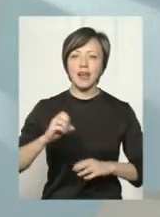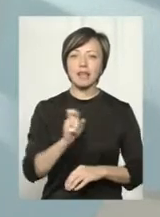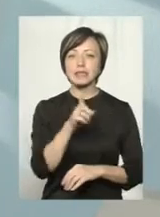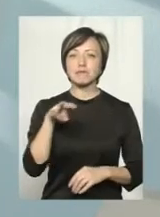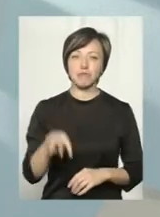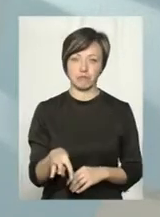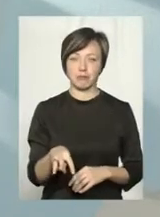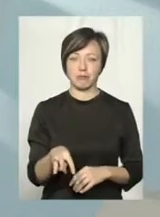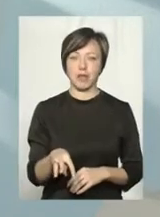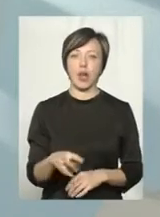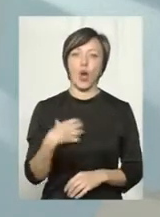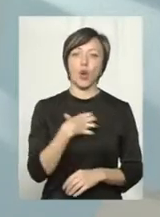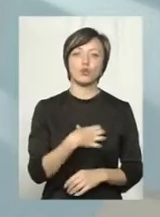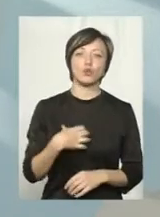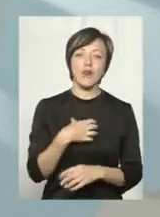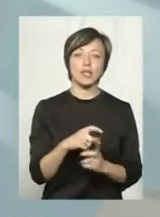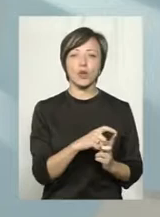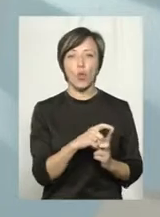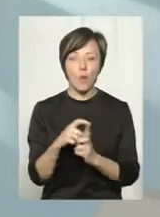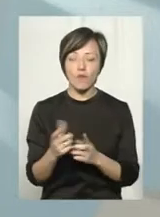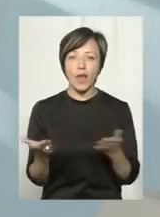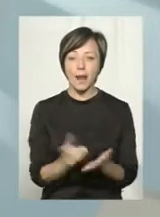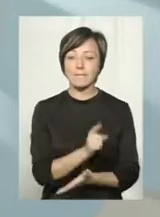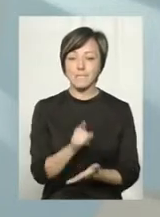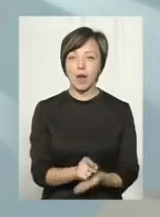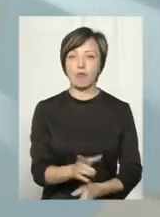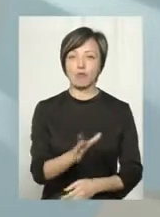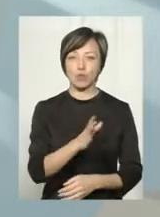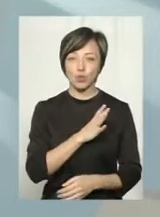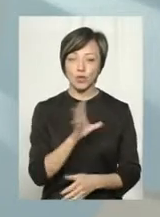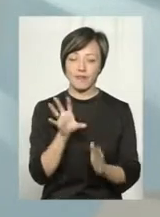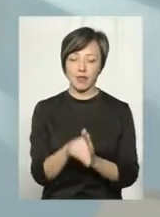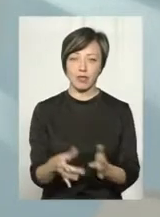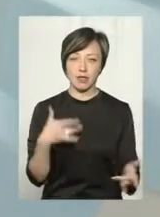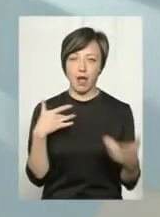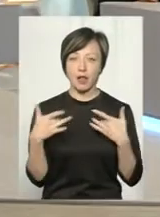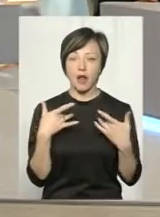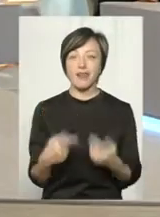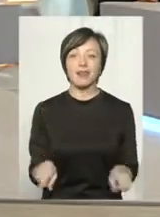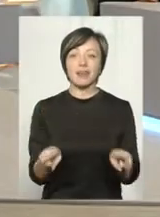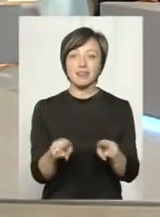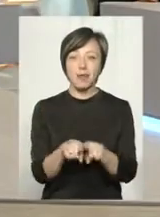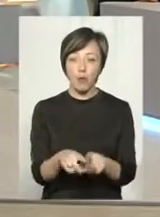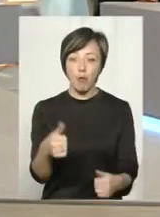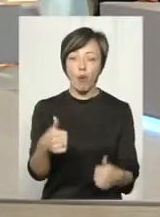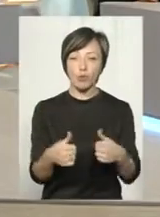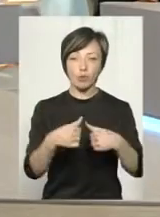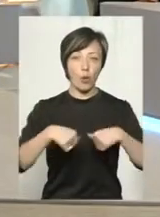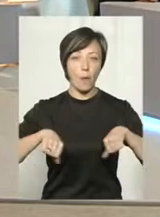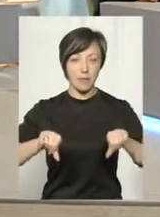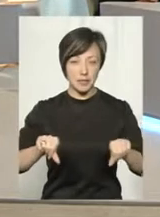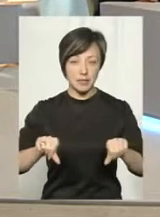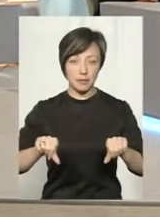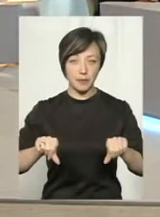Професіоналізм. Ключове слово, яке має бути в театрах. Так само і по конкурсніх комісіях.